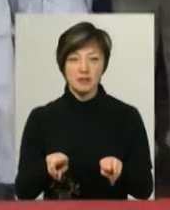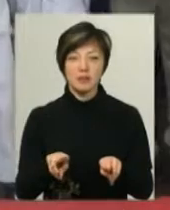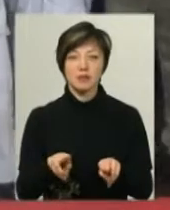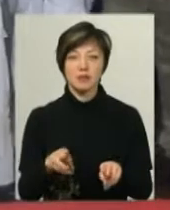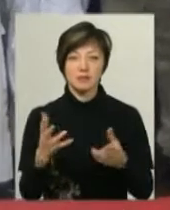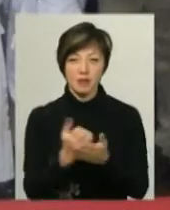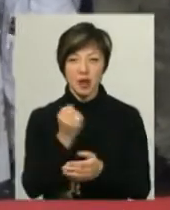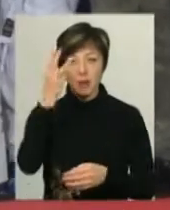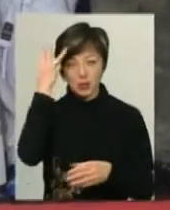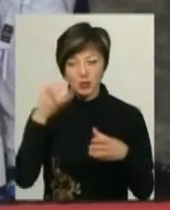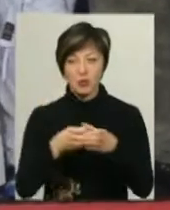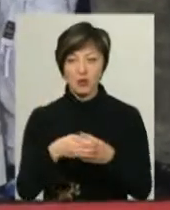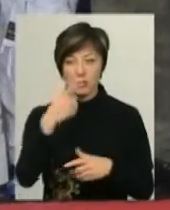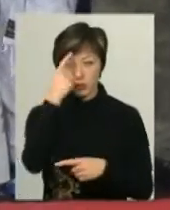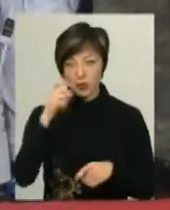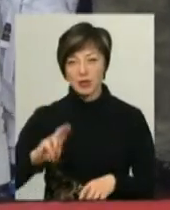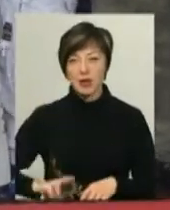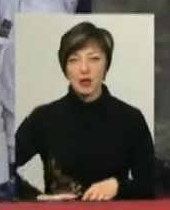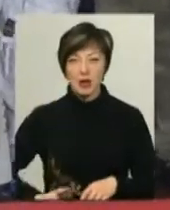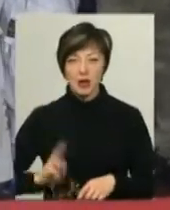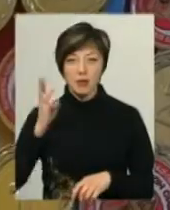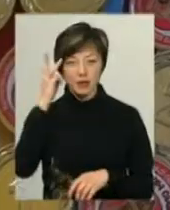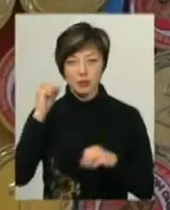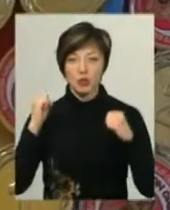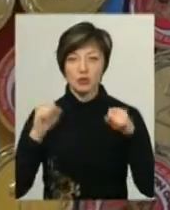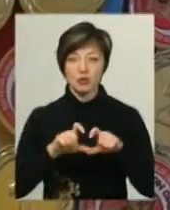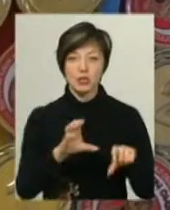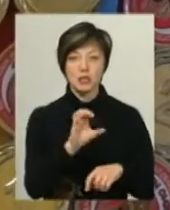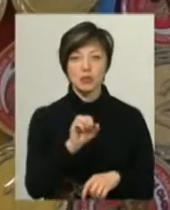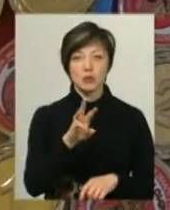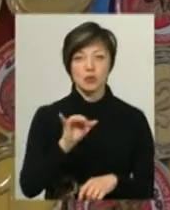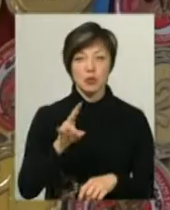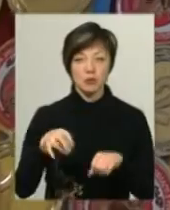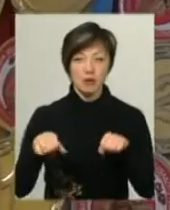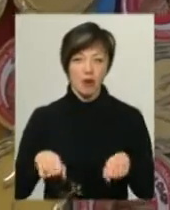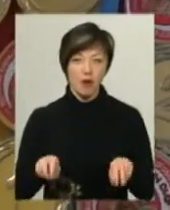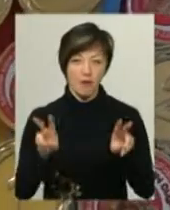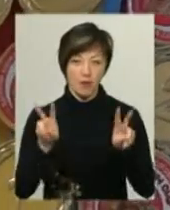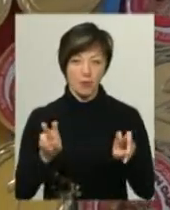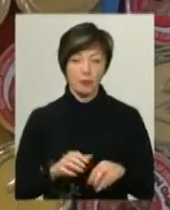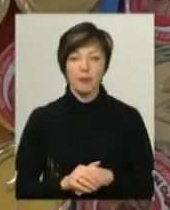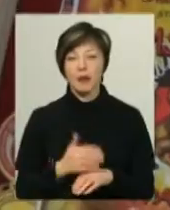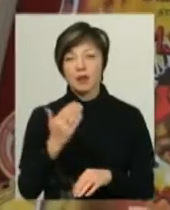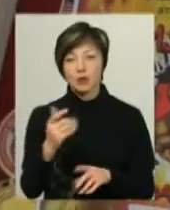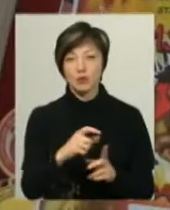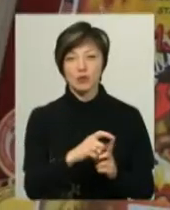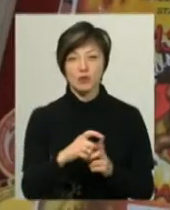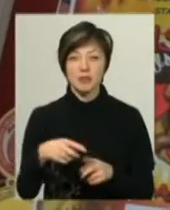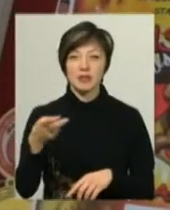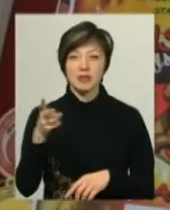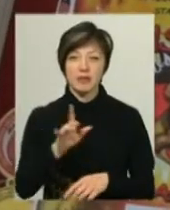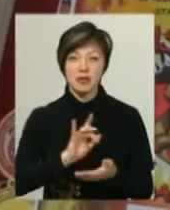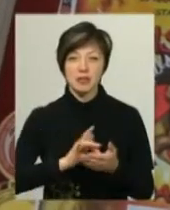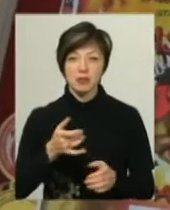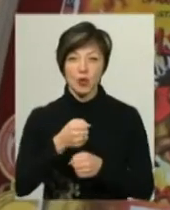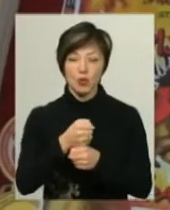рукопашниками. Про це повідомив директор Хмельницької спортивної школи Самсон право Гаррій Осідлевич. За його словами, два срідних